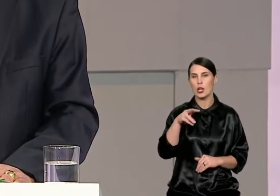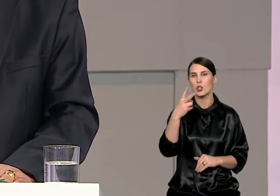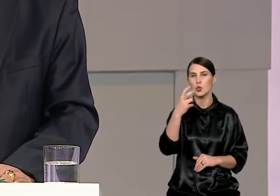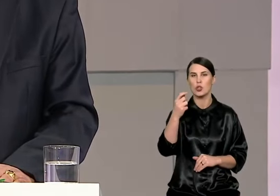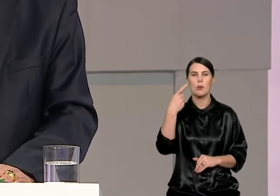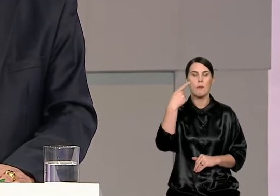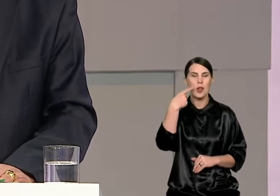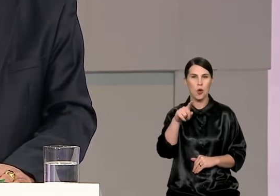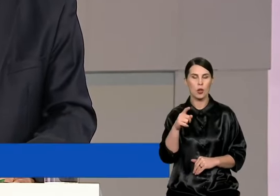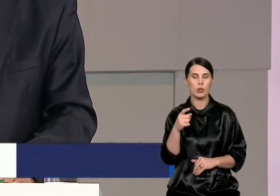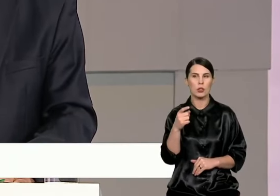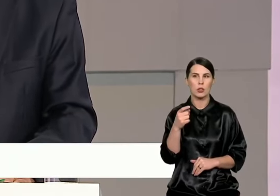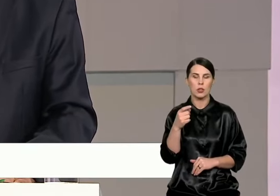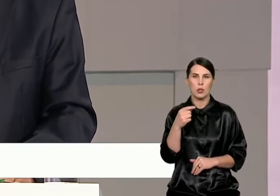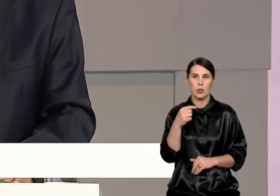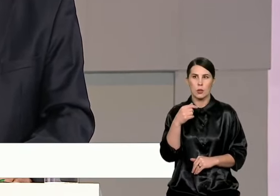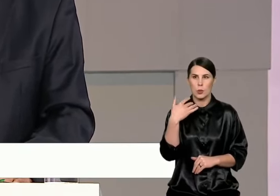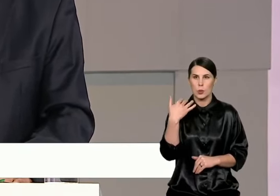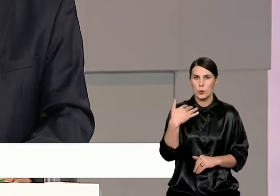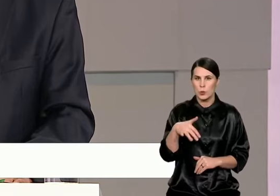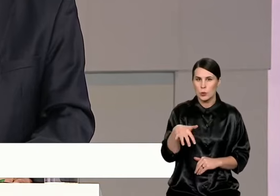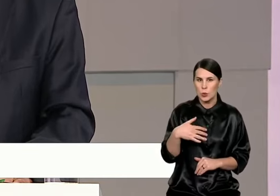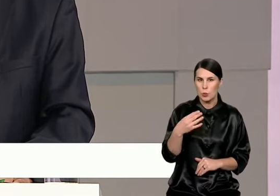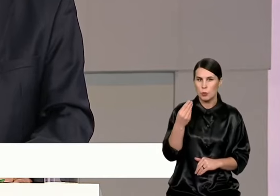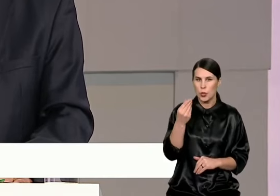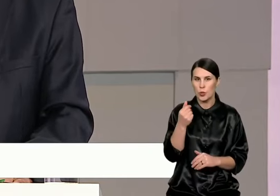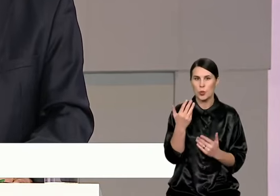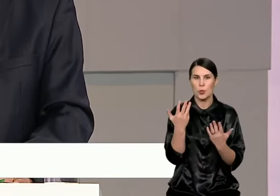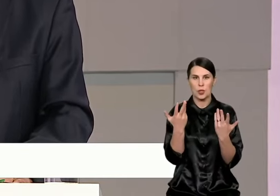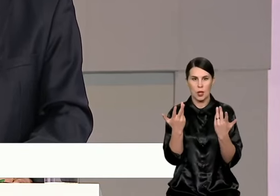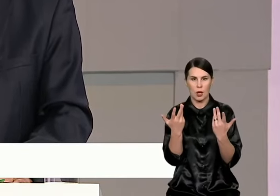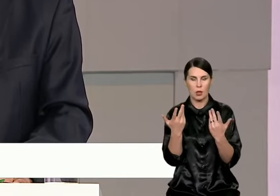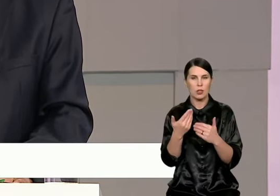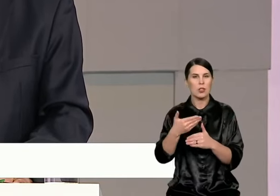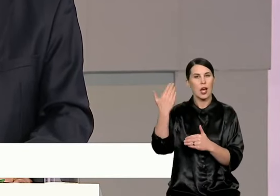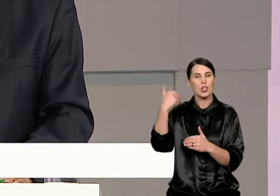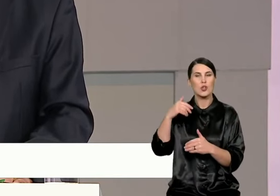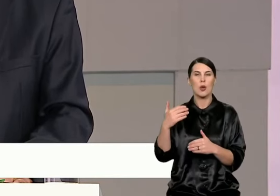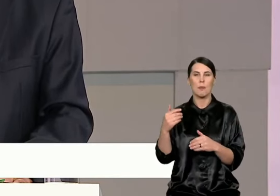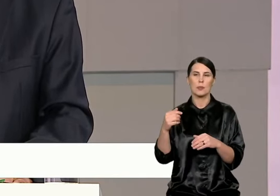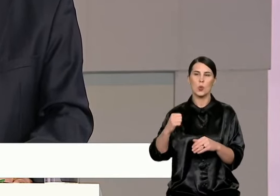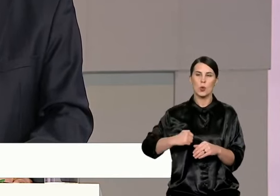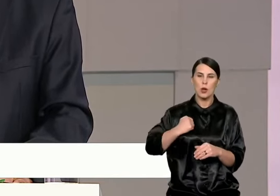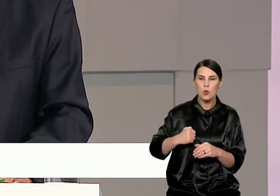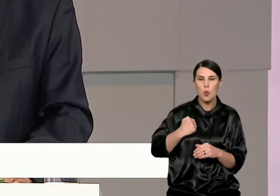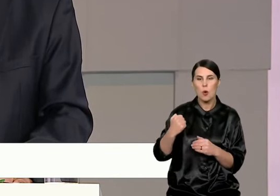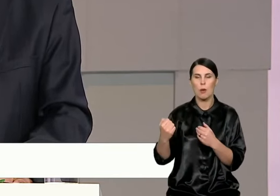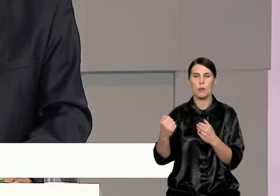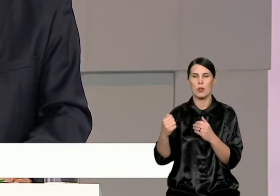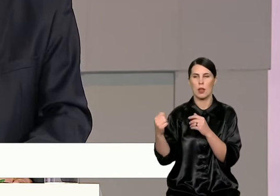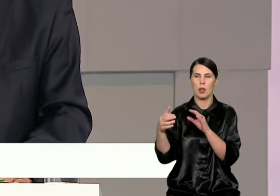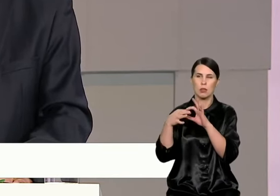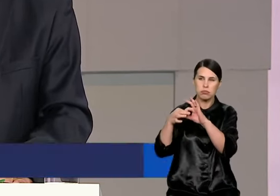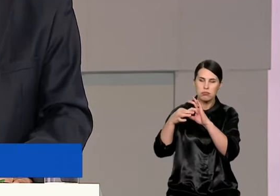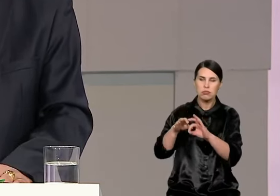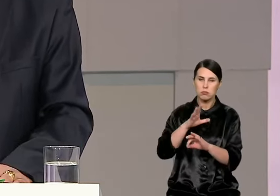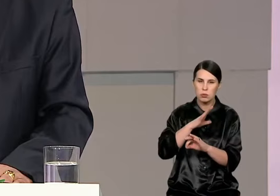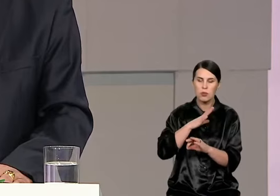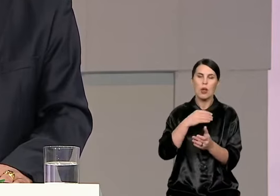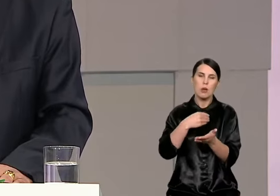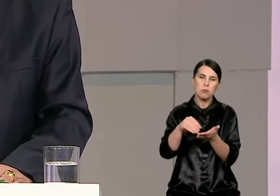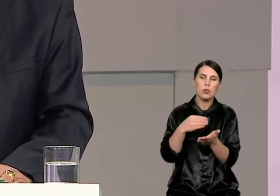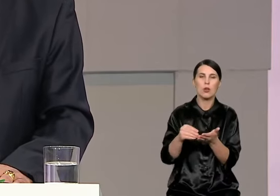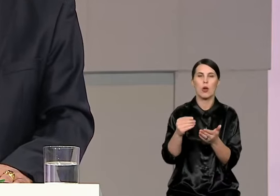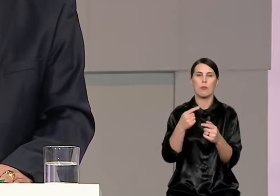įsivaizduoju, nes kada buvo kariuminės vado, mūsų biudžetas buvo trisų pusę karto mažestis. Ir pirkom ir pabuklus, ir lėktuvus, ir taip toliau, ir taip